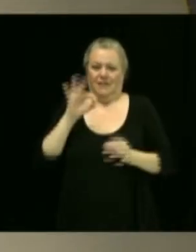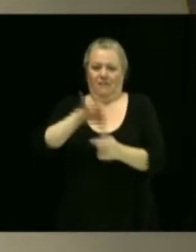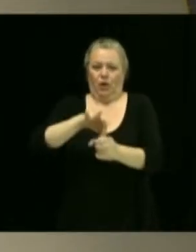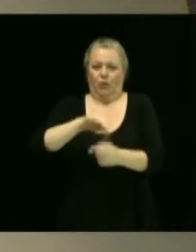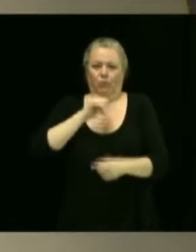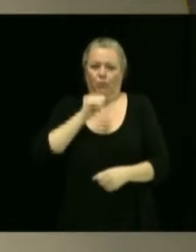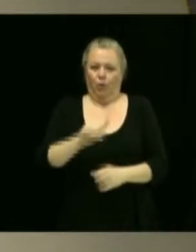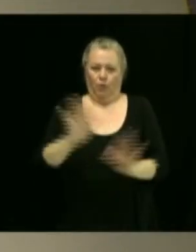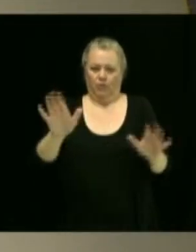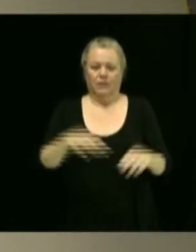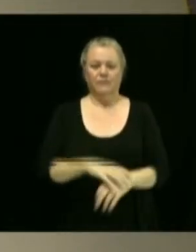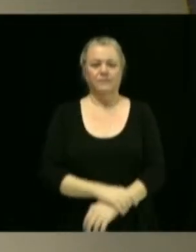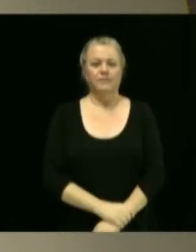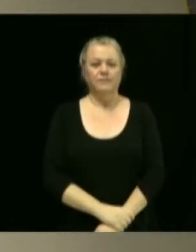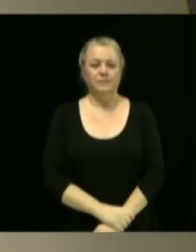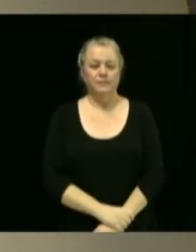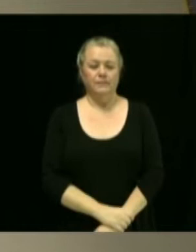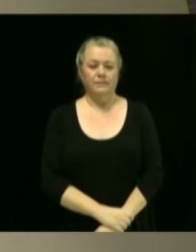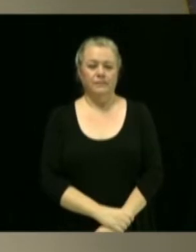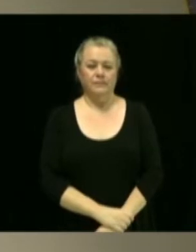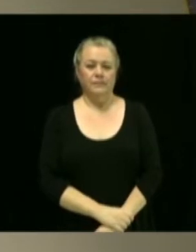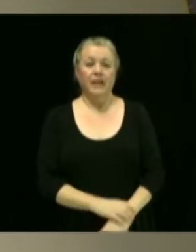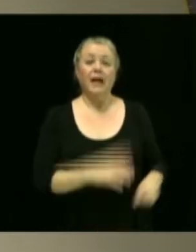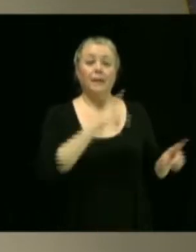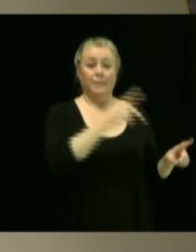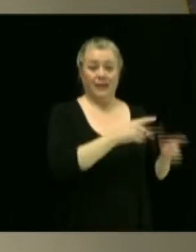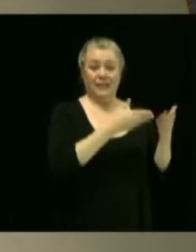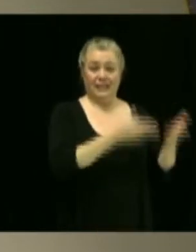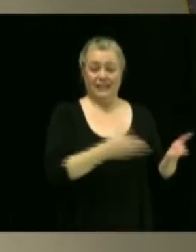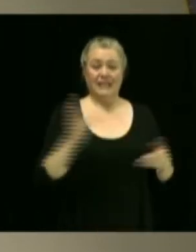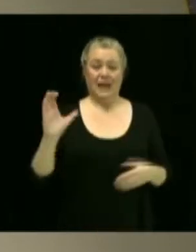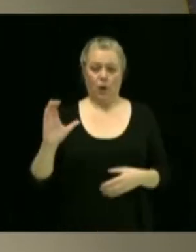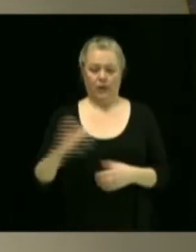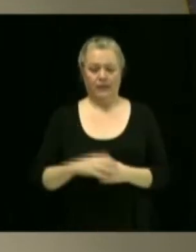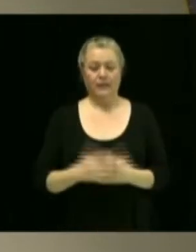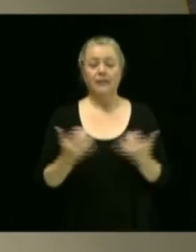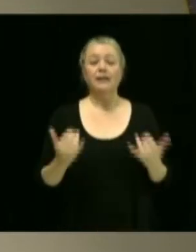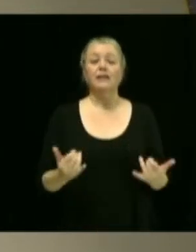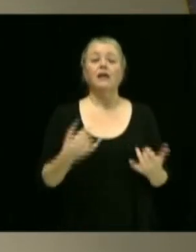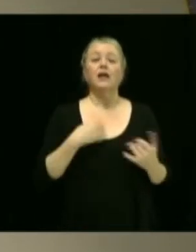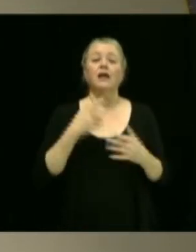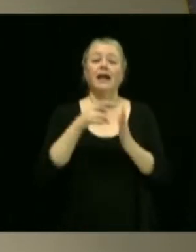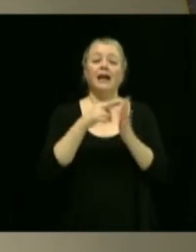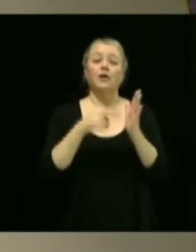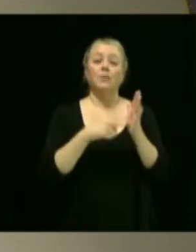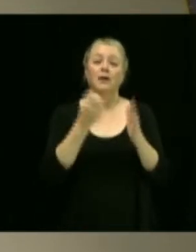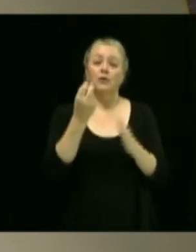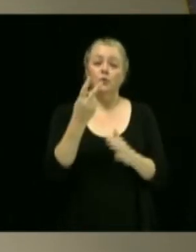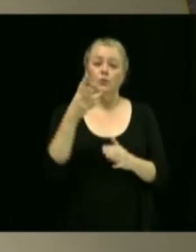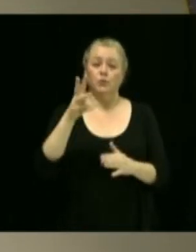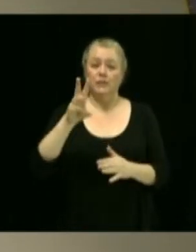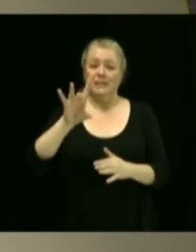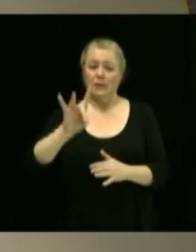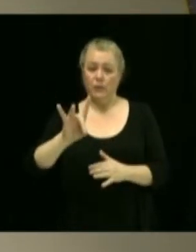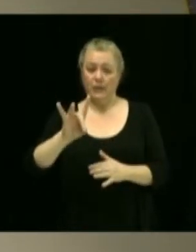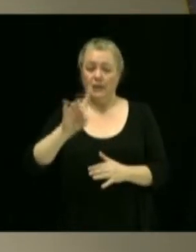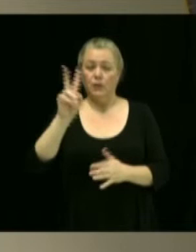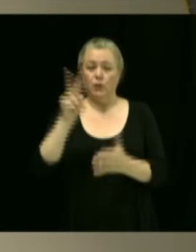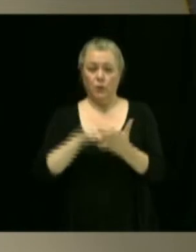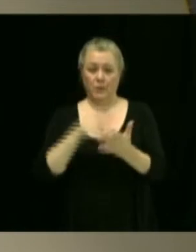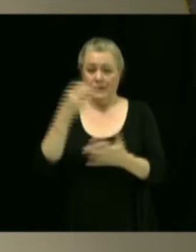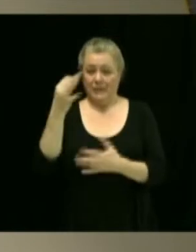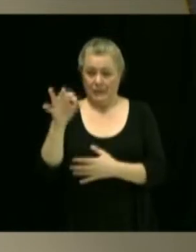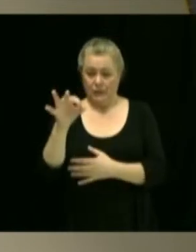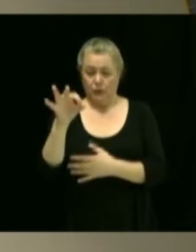Merci. Adoption d'un projet de résolution concernant le règlement 12-68-2019 relatif au projet